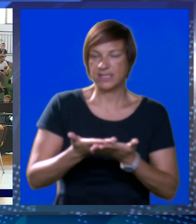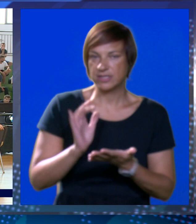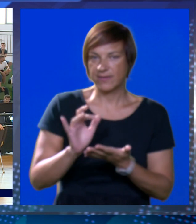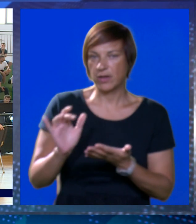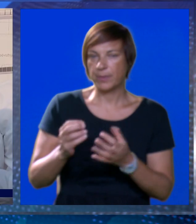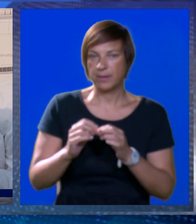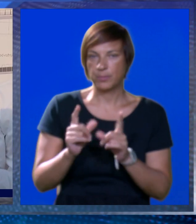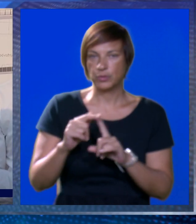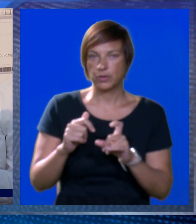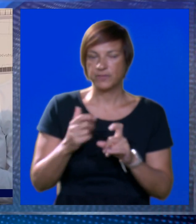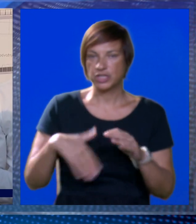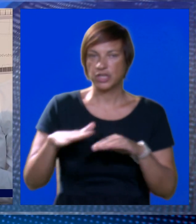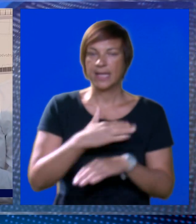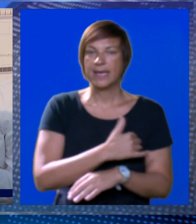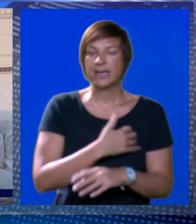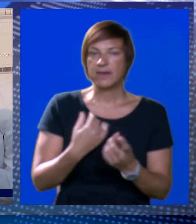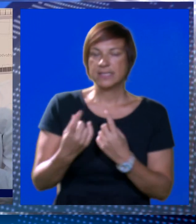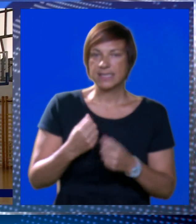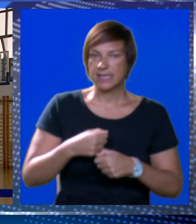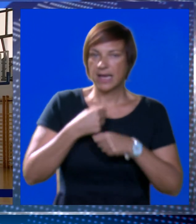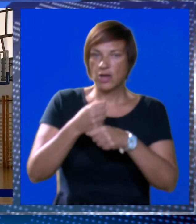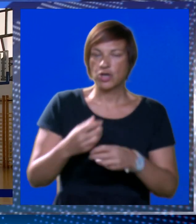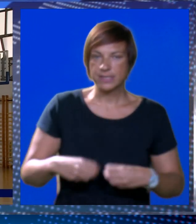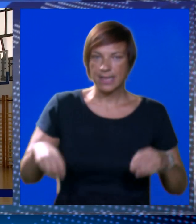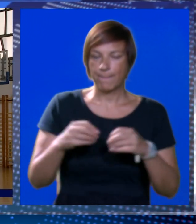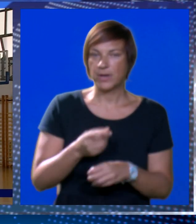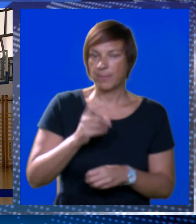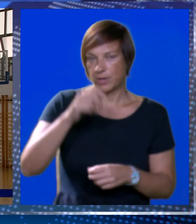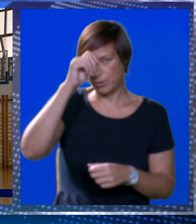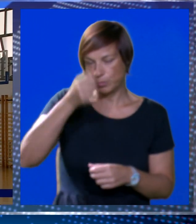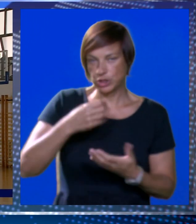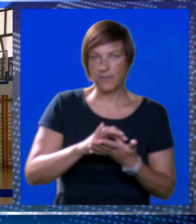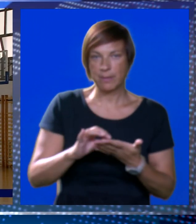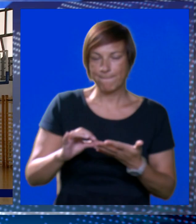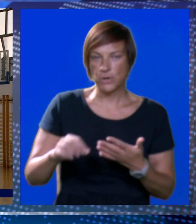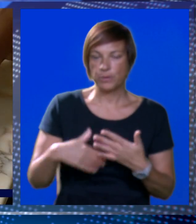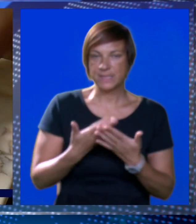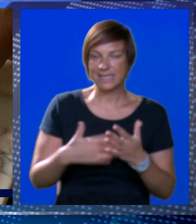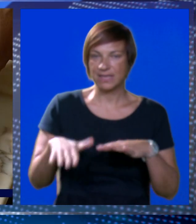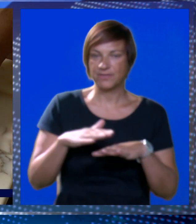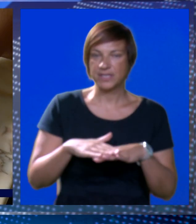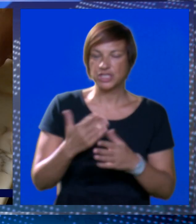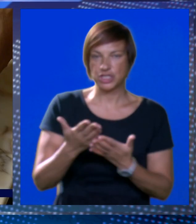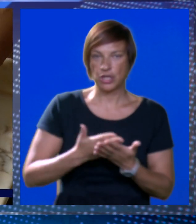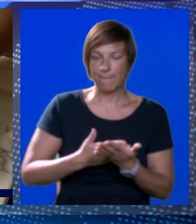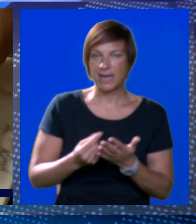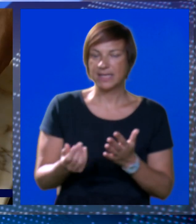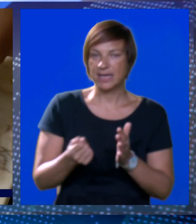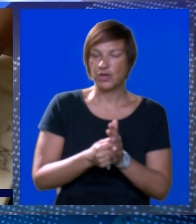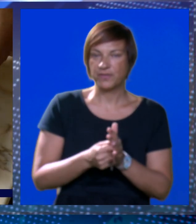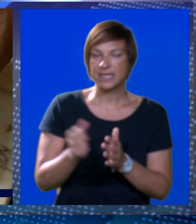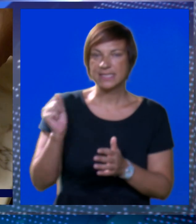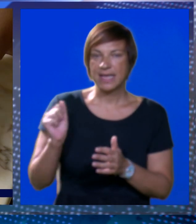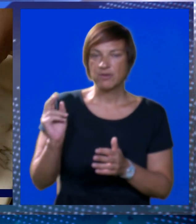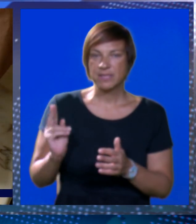dostavljaju primjetbe, a Budković dodaje kako hrvatske ceste kao nositelj projekta moraju poštovati propise, tim više što je planirano